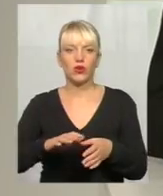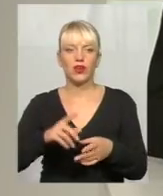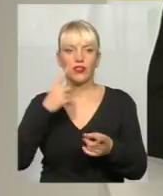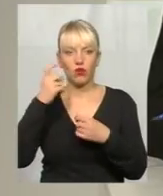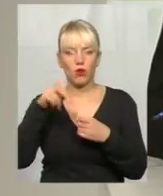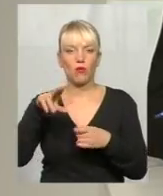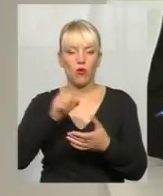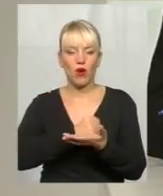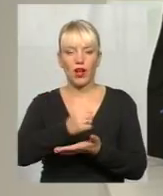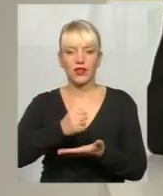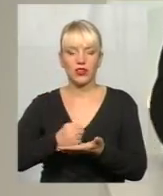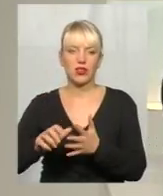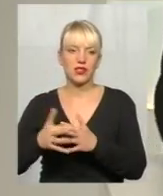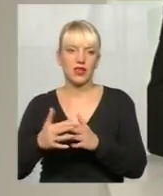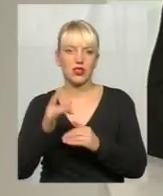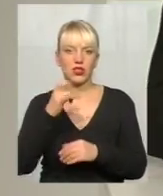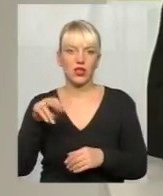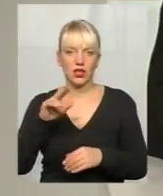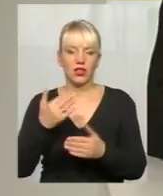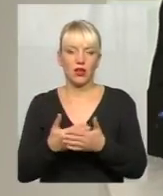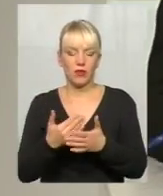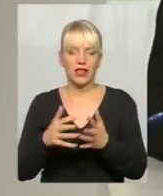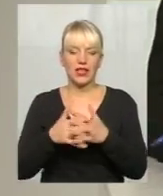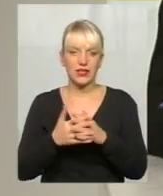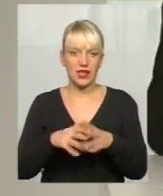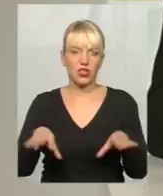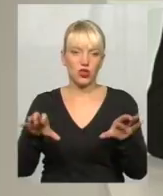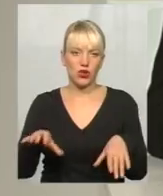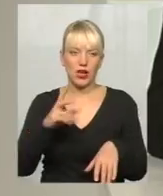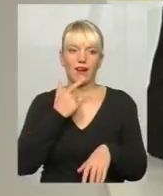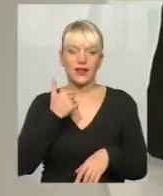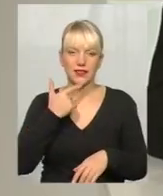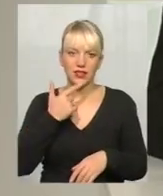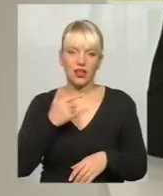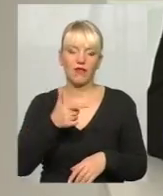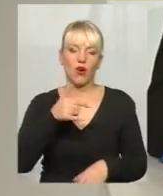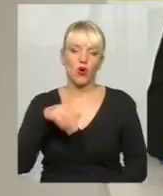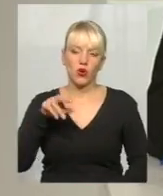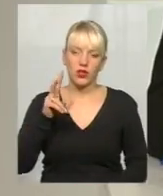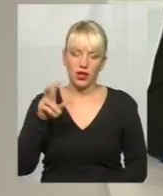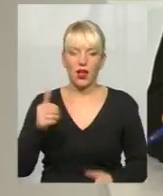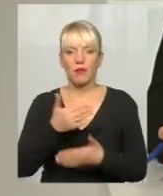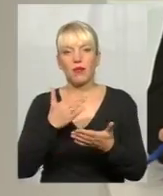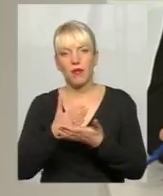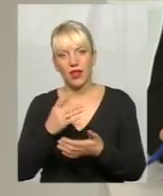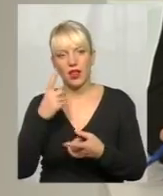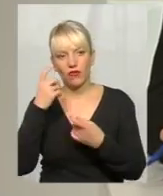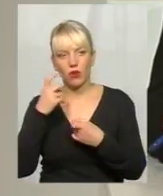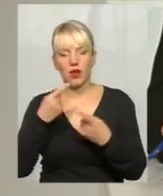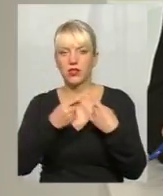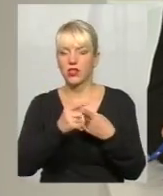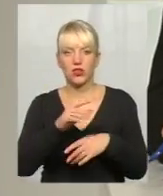селищних рад. Її просто не було. Там на селищних голів, там Красилова, так, Городка, ми мали цю інформацію. Решти не було.